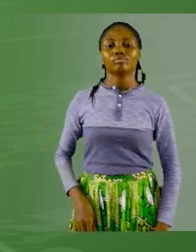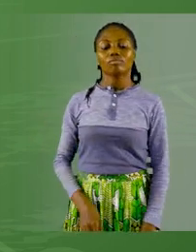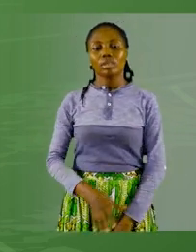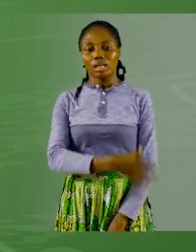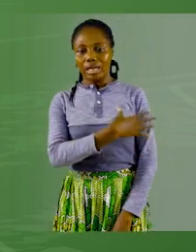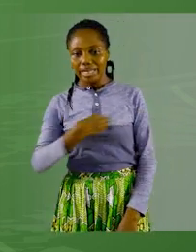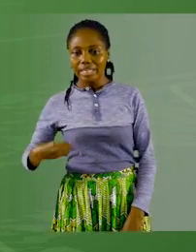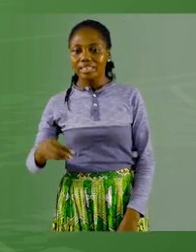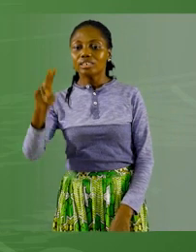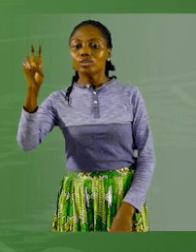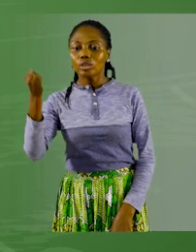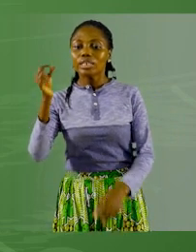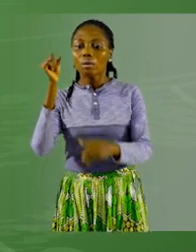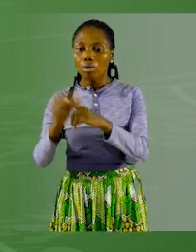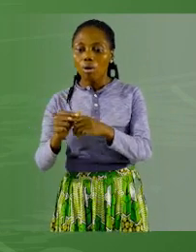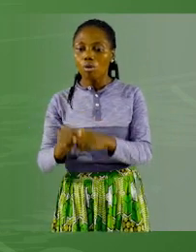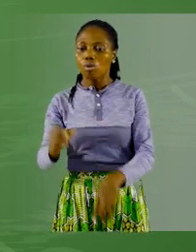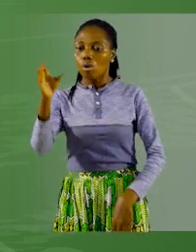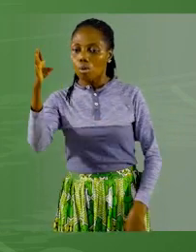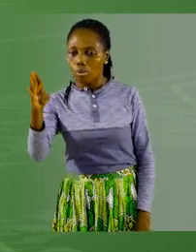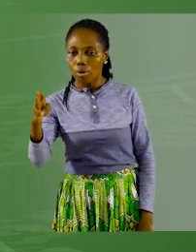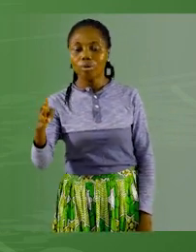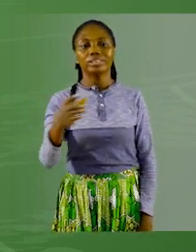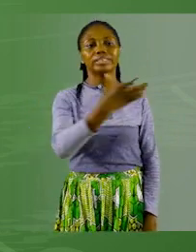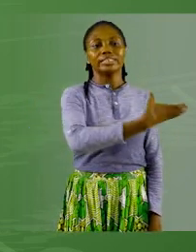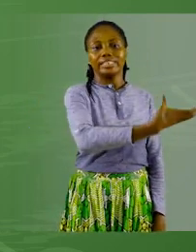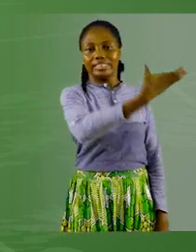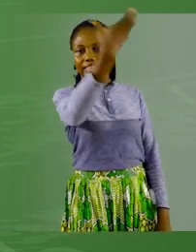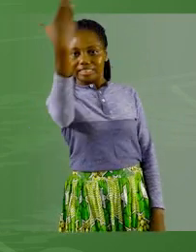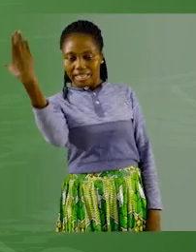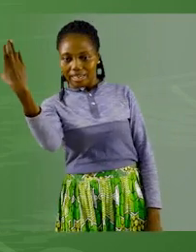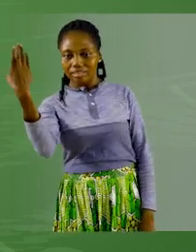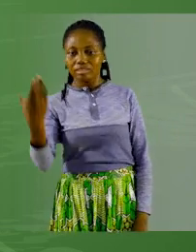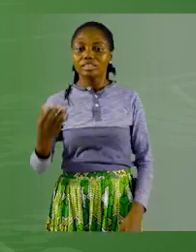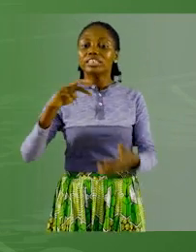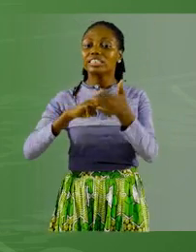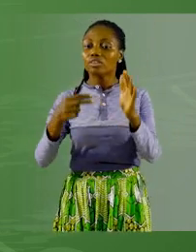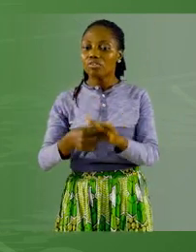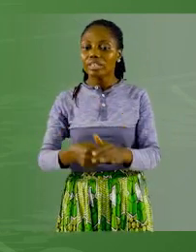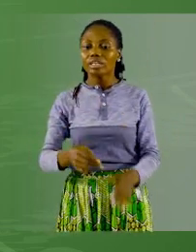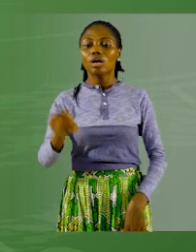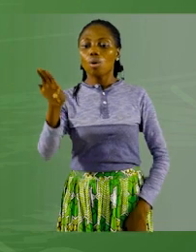On a aussi bleu ciel dans les robes bleu ciel.